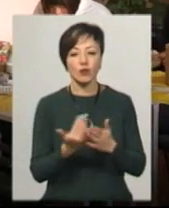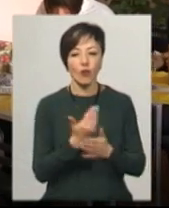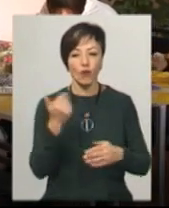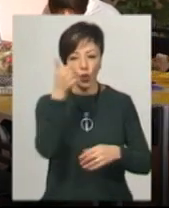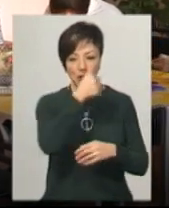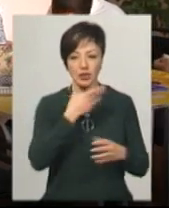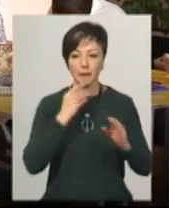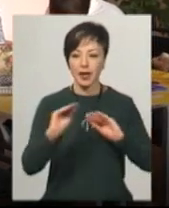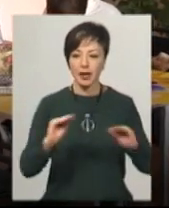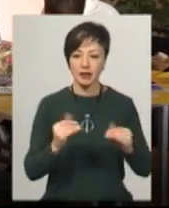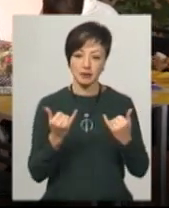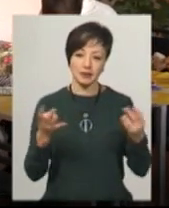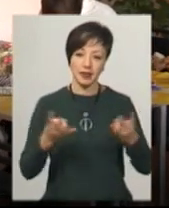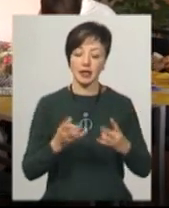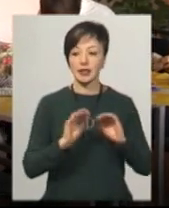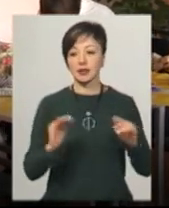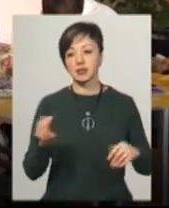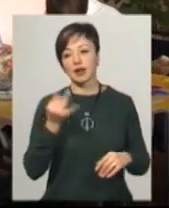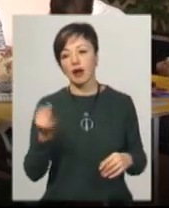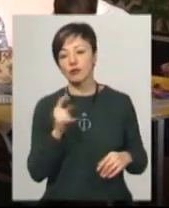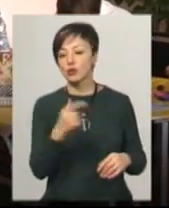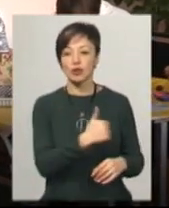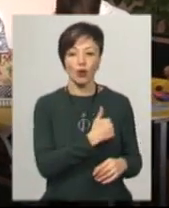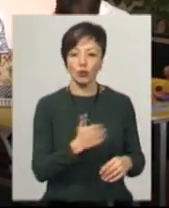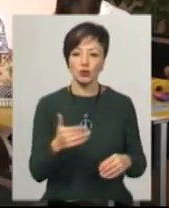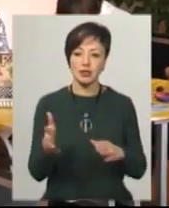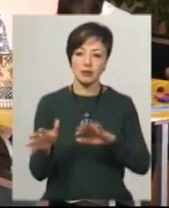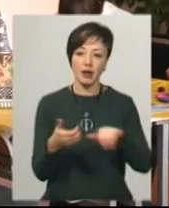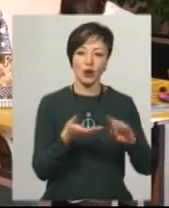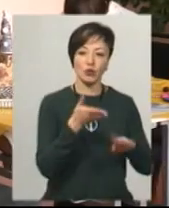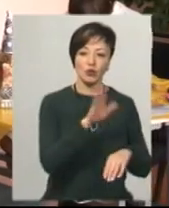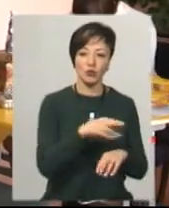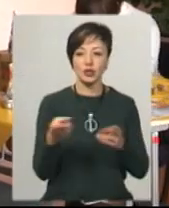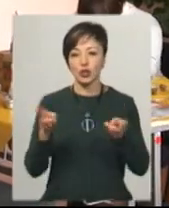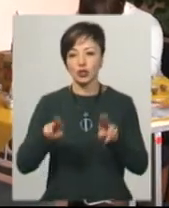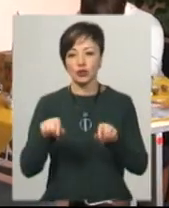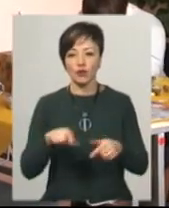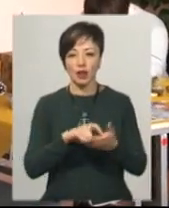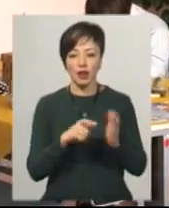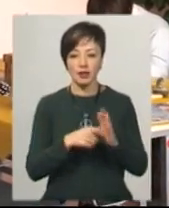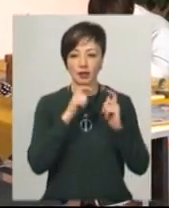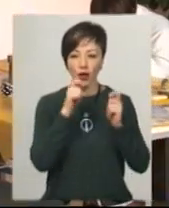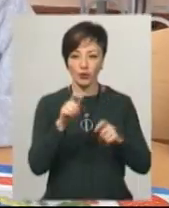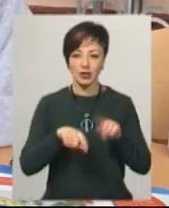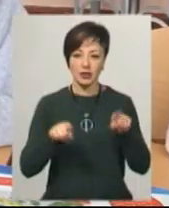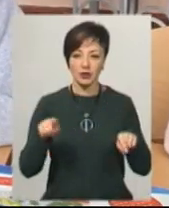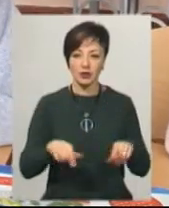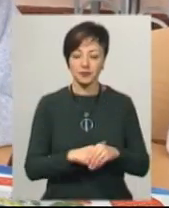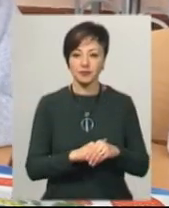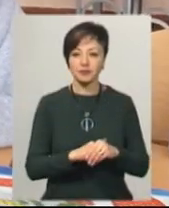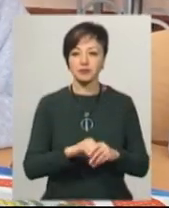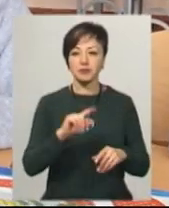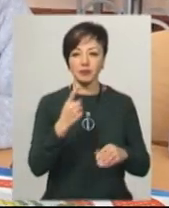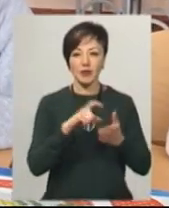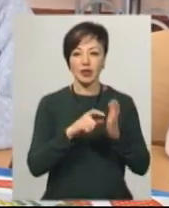на часі. І діткам цікаво, і вони що захочуть, забирають додому, що захочуть, залишають в класі, дарують іноді даже». З учнями